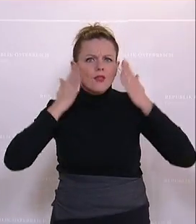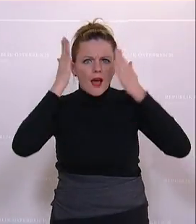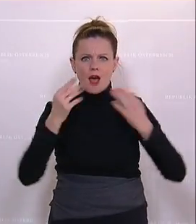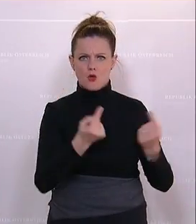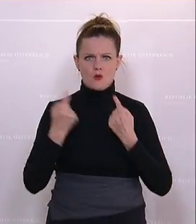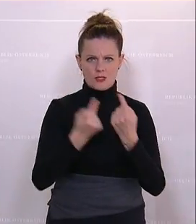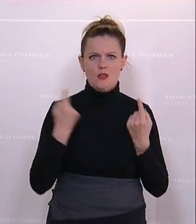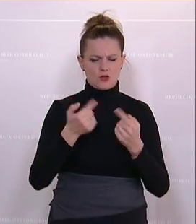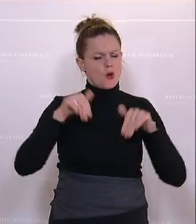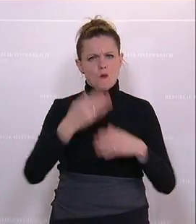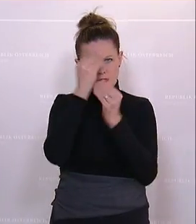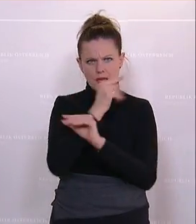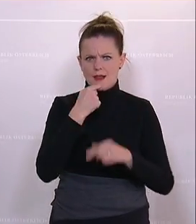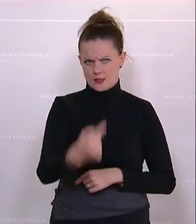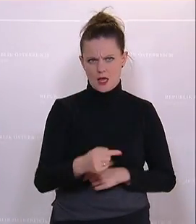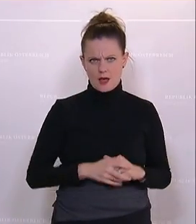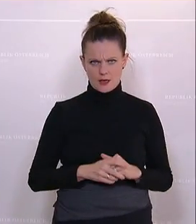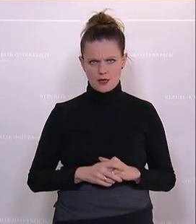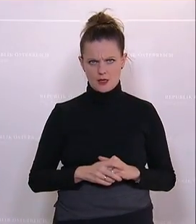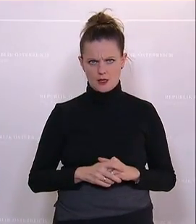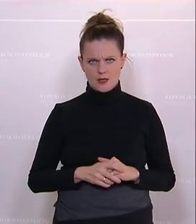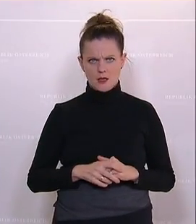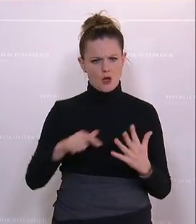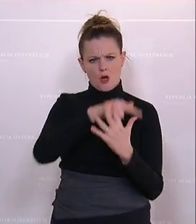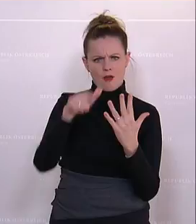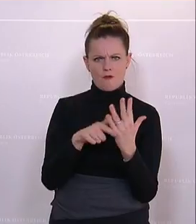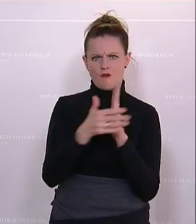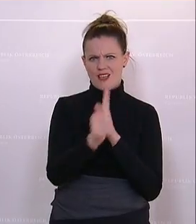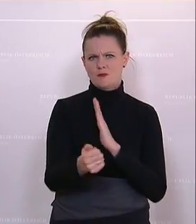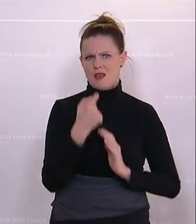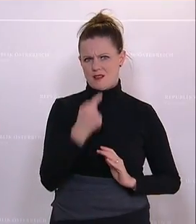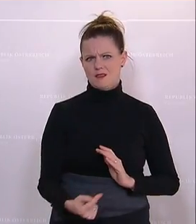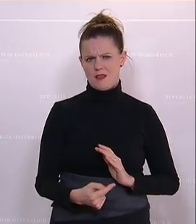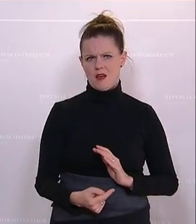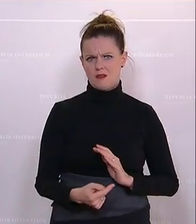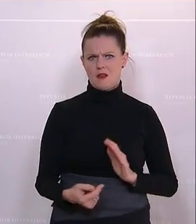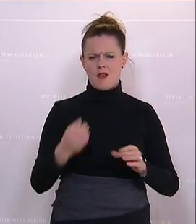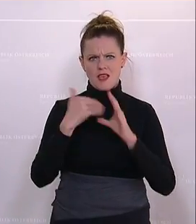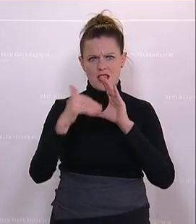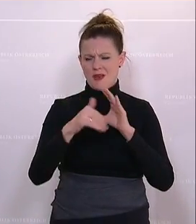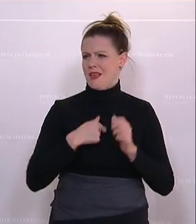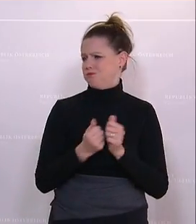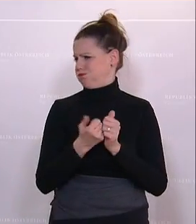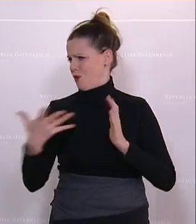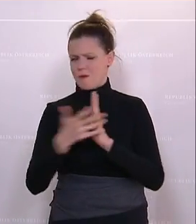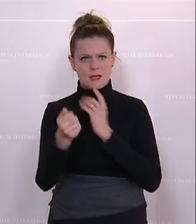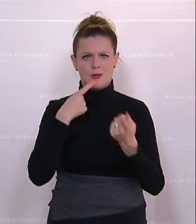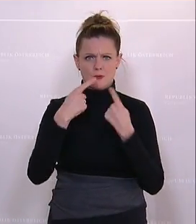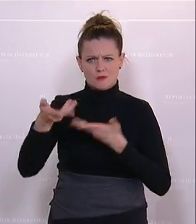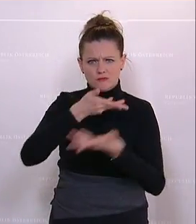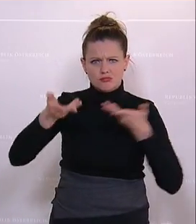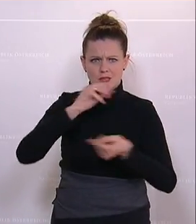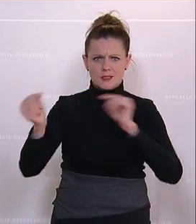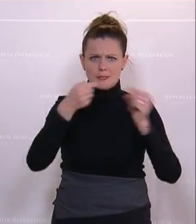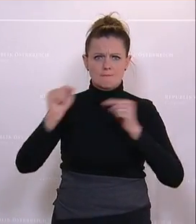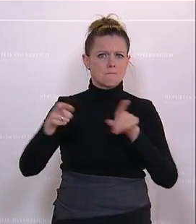Situation, da muss ich sagen, es werden mir immer nur die fünf selben Experten genannt bei diesen Mails. Ich habe mich mit vielen Experten unterhalten, wir haben diskutiert,